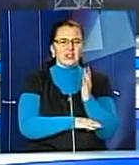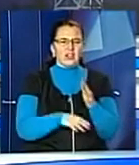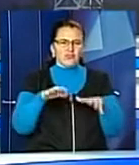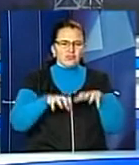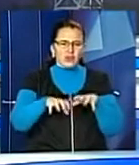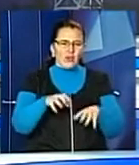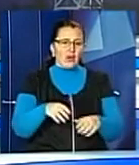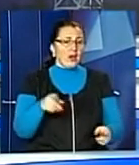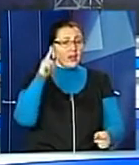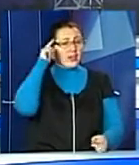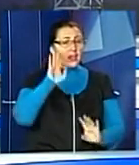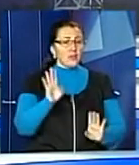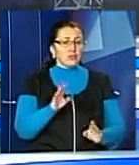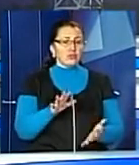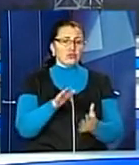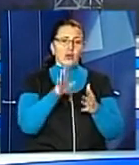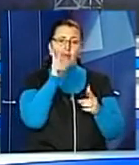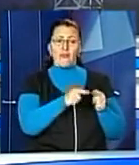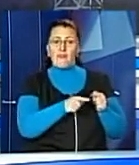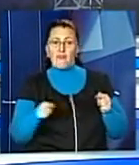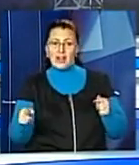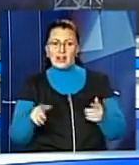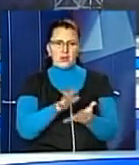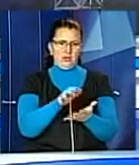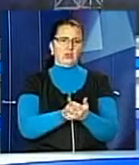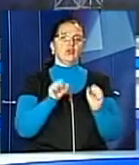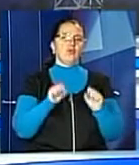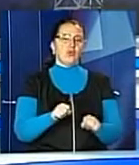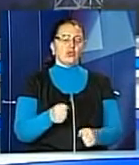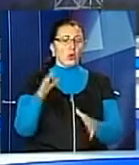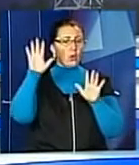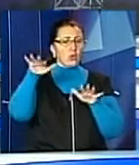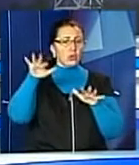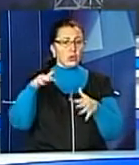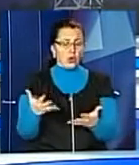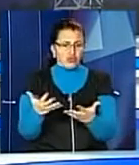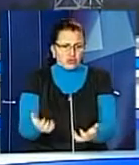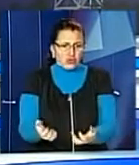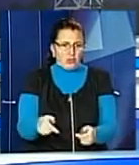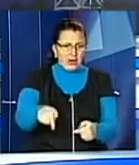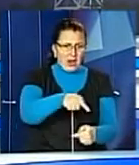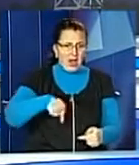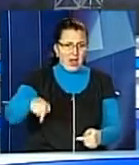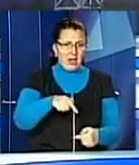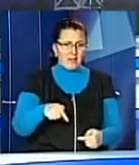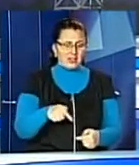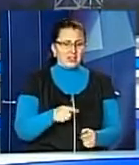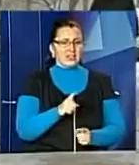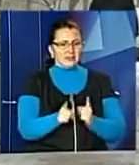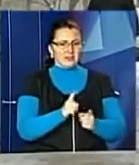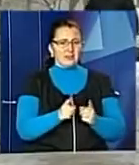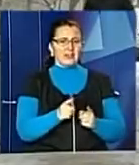зіпсуватися. Про такі оригінальні дощоприймачі новинам повідомили львів'яни. Більше розкаже Ірина Качмарик.